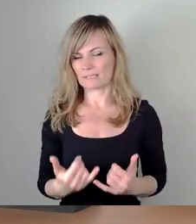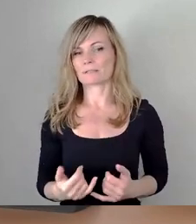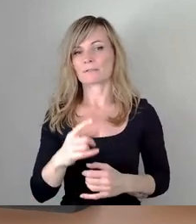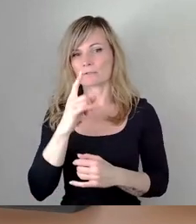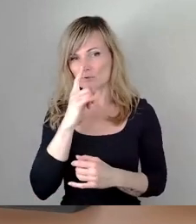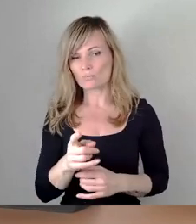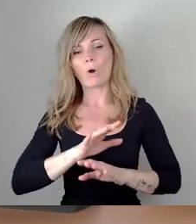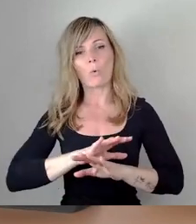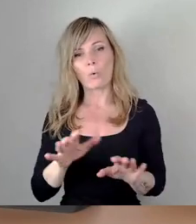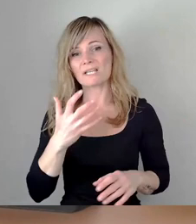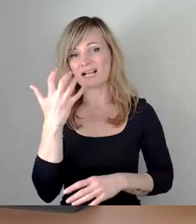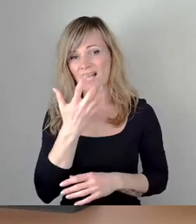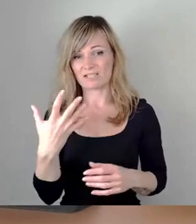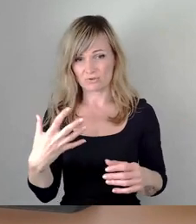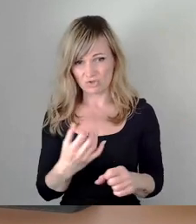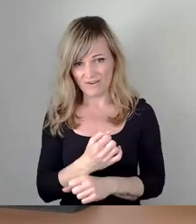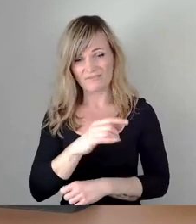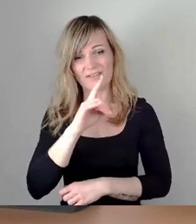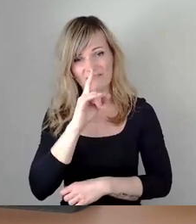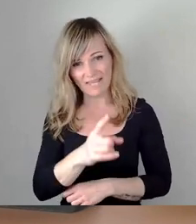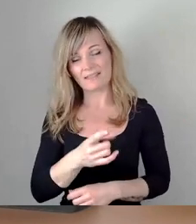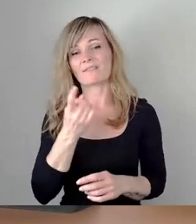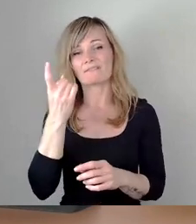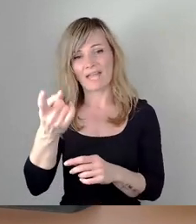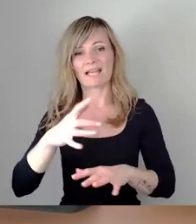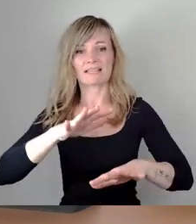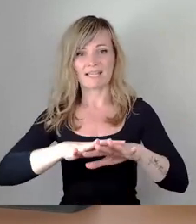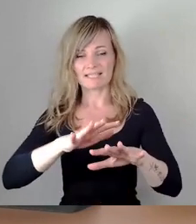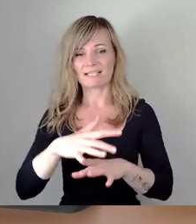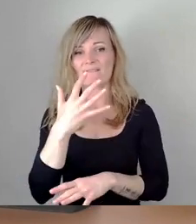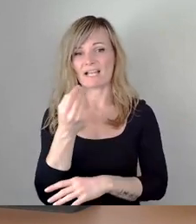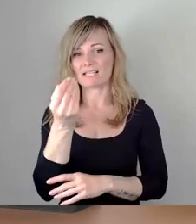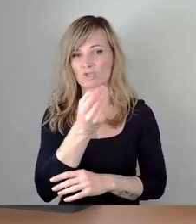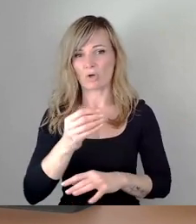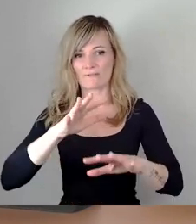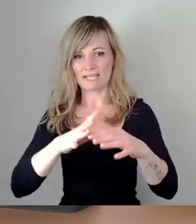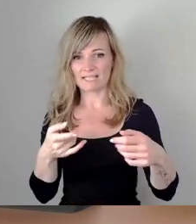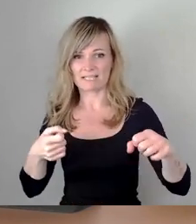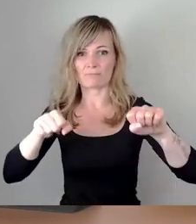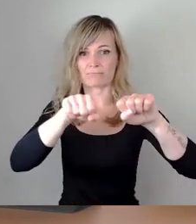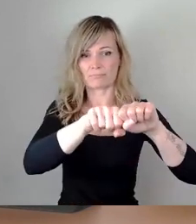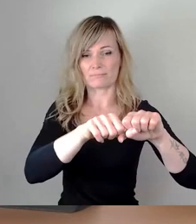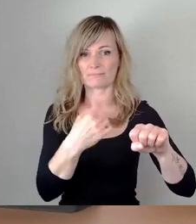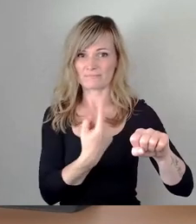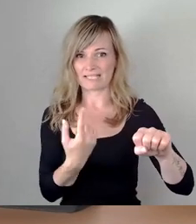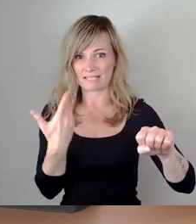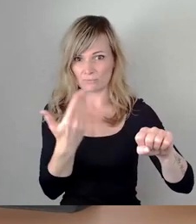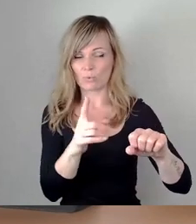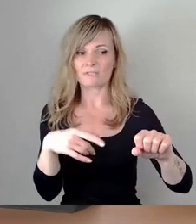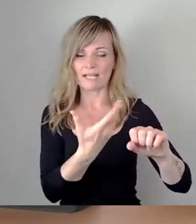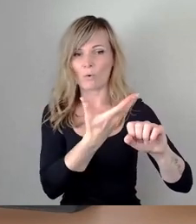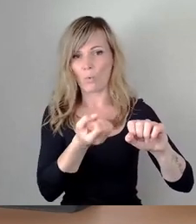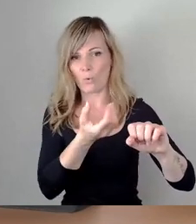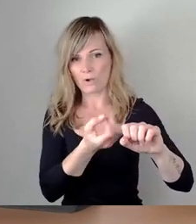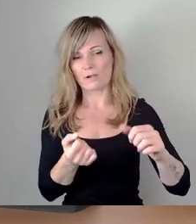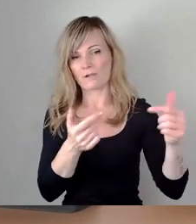können, wenn wir an das Fernnetz, das Wasserstoffnetz angebunden werden und darüber dann die entsprechende Versorgung der Stadt